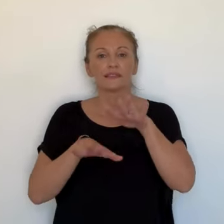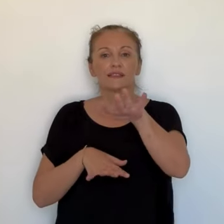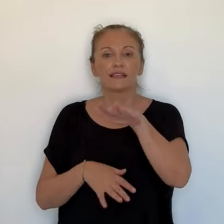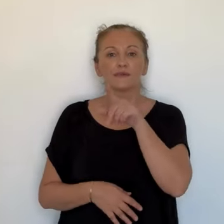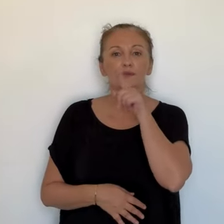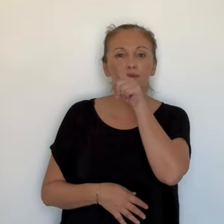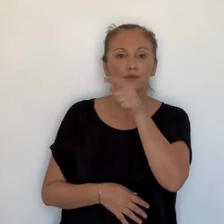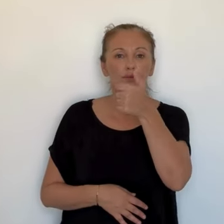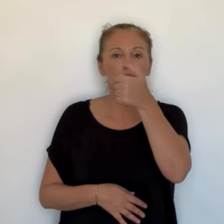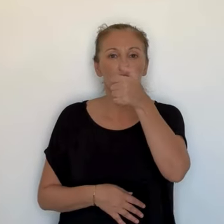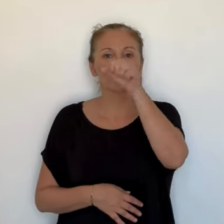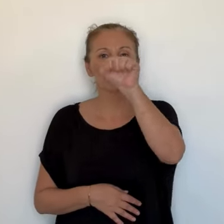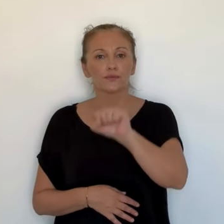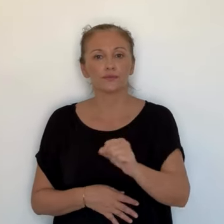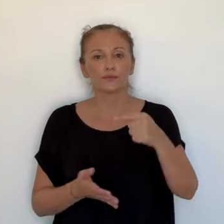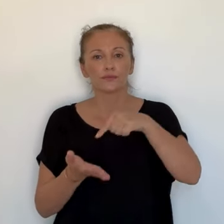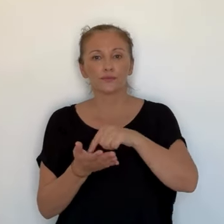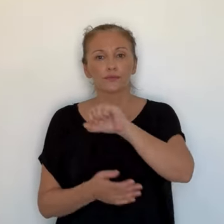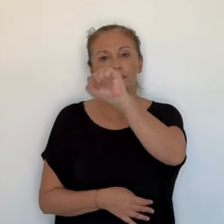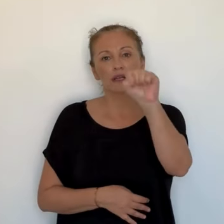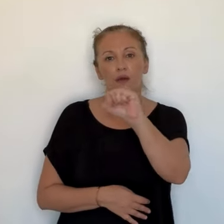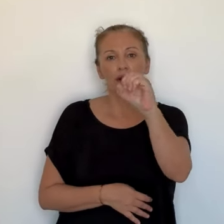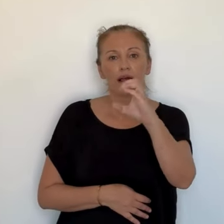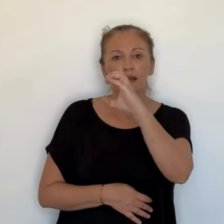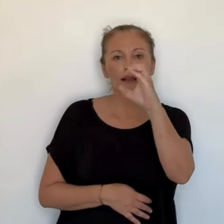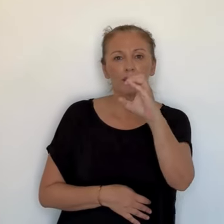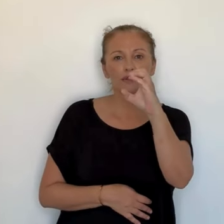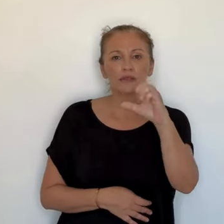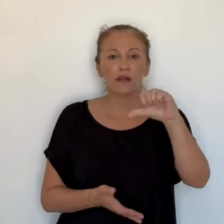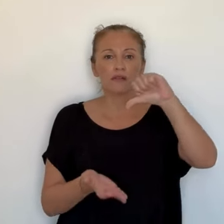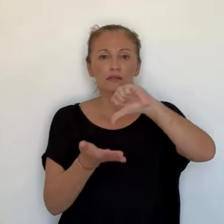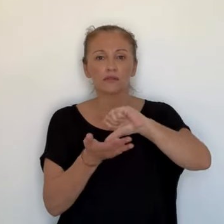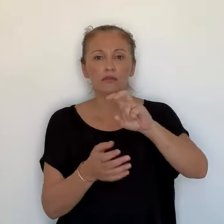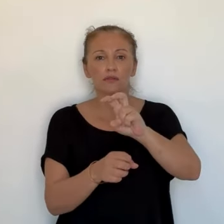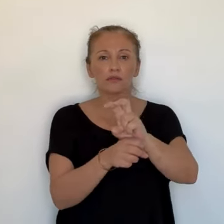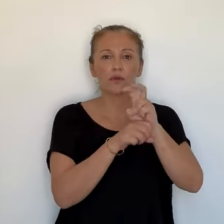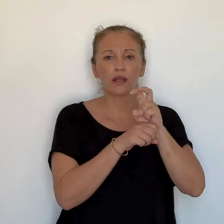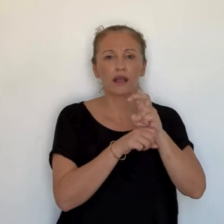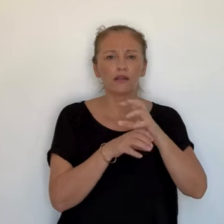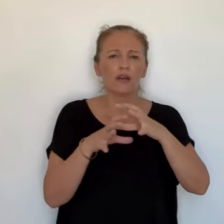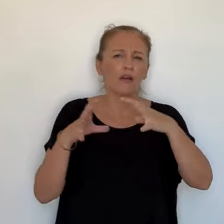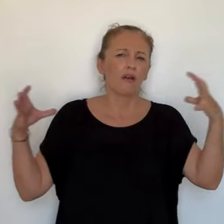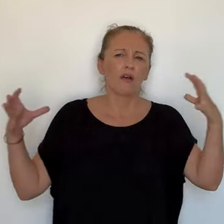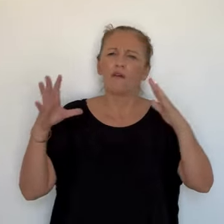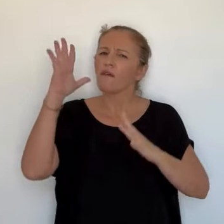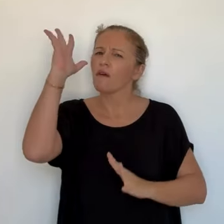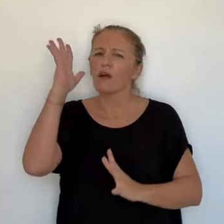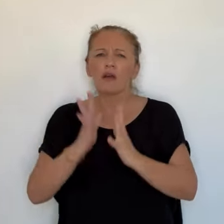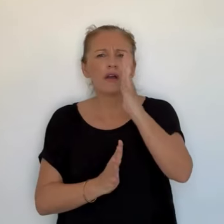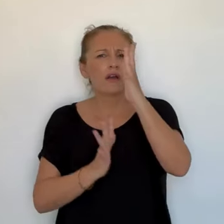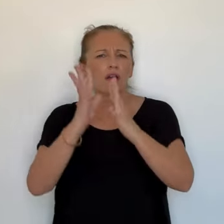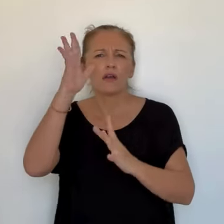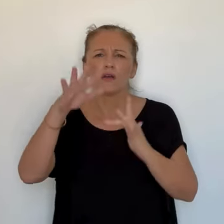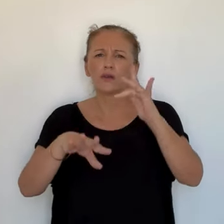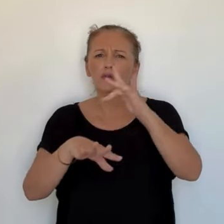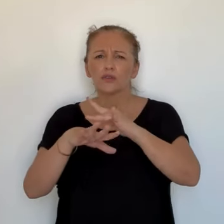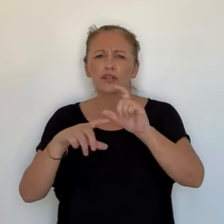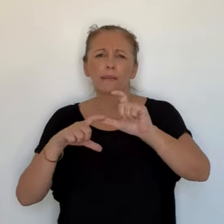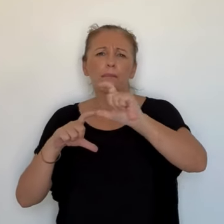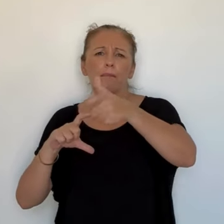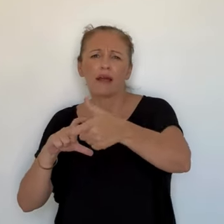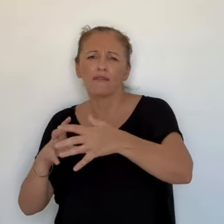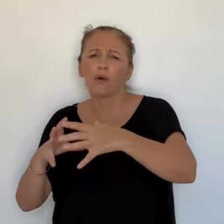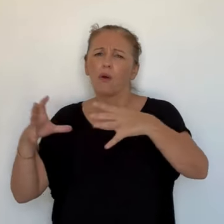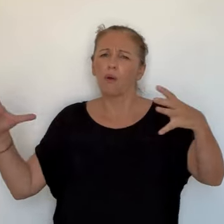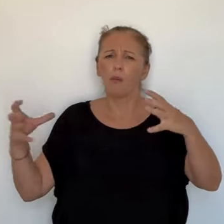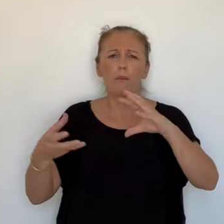Un retour à la normale dans les recycleries de Corse du Sud. Souvenez-vous, il y a 15 jours, le centre de stockage de Sarola-Carcopine avait été touché par